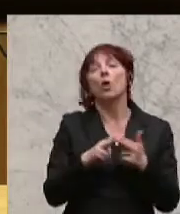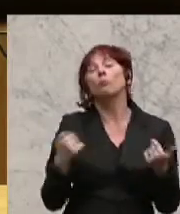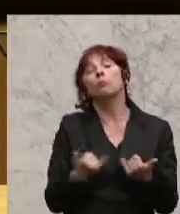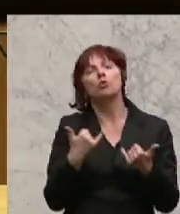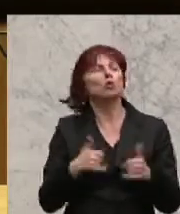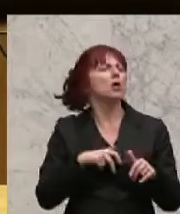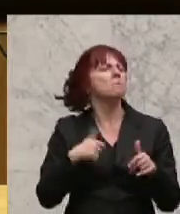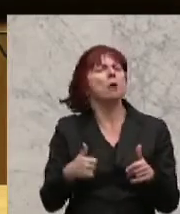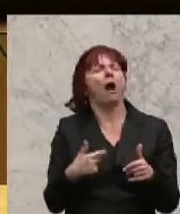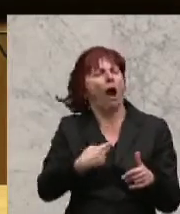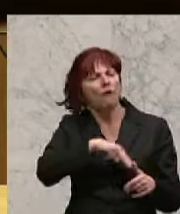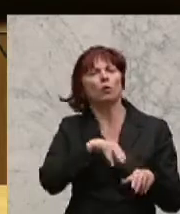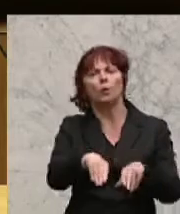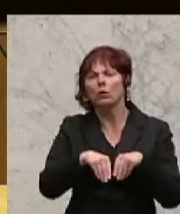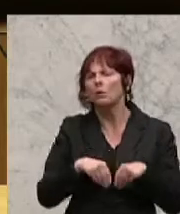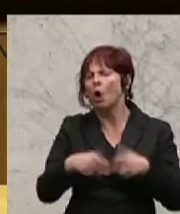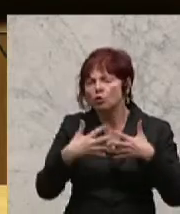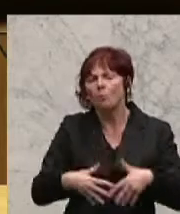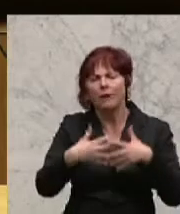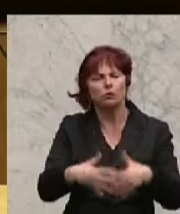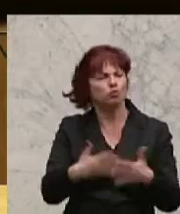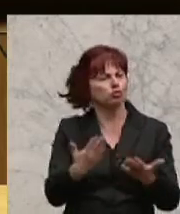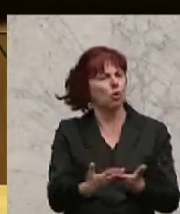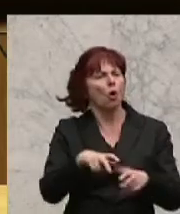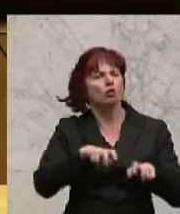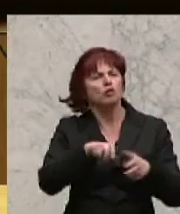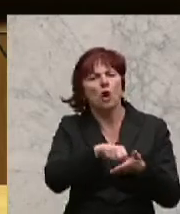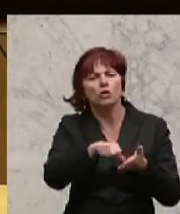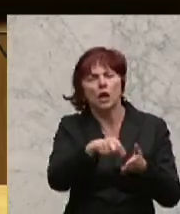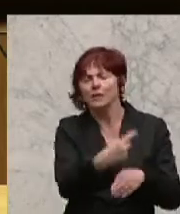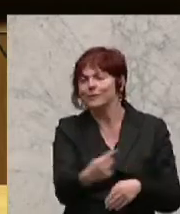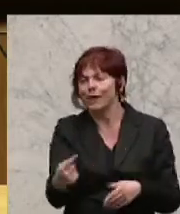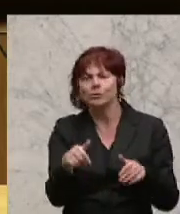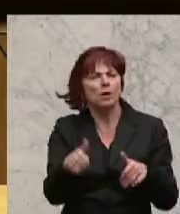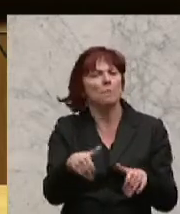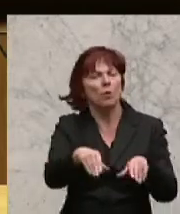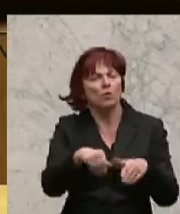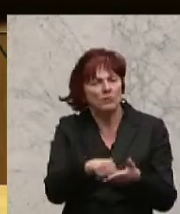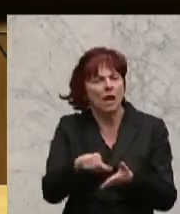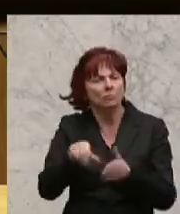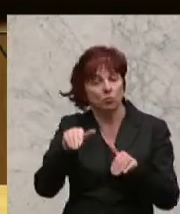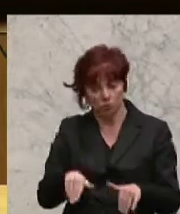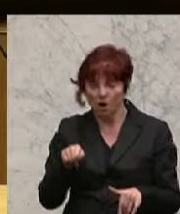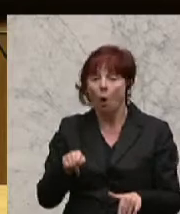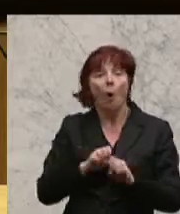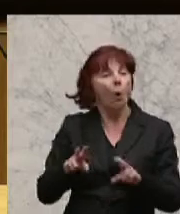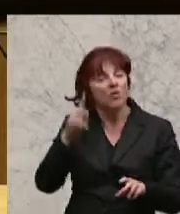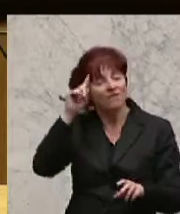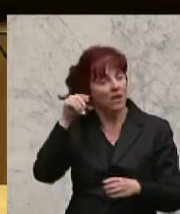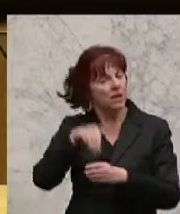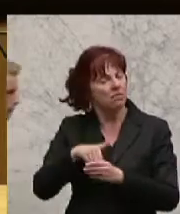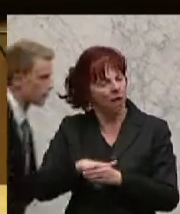ohne hier überhaupt die Möglichkeit haben, Einsicht zu nehmen, dann ist da hier Sanierungs- oder ist da Änderungsbedarf. Das ist ja völlig klar.